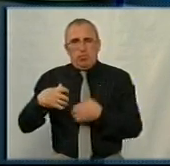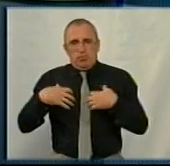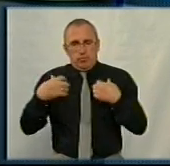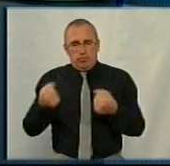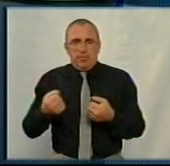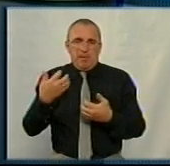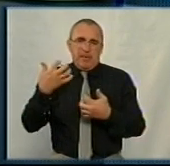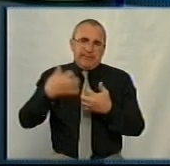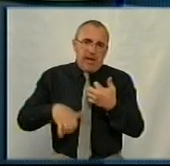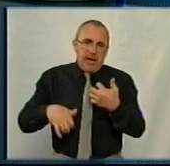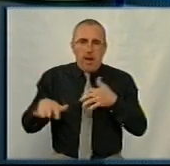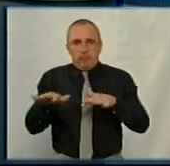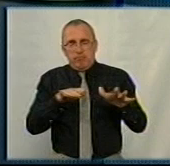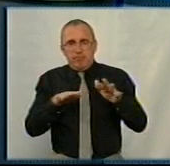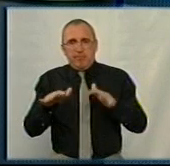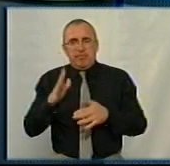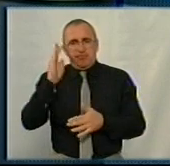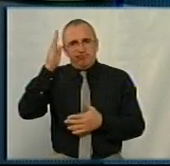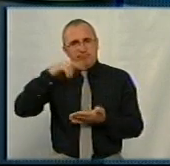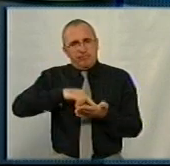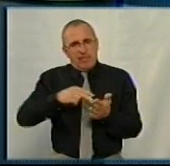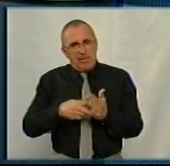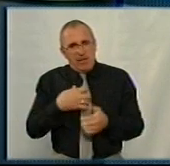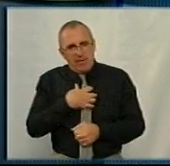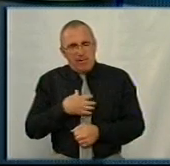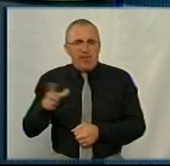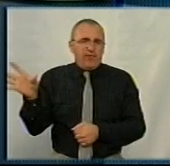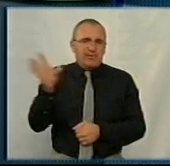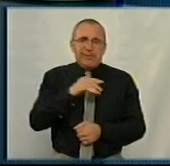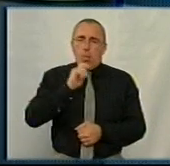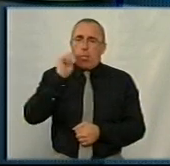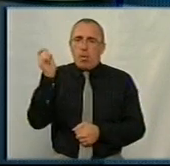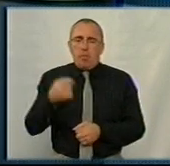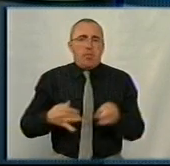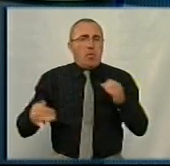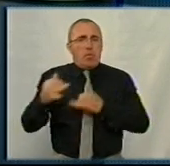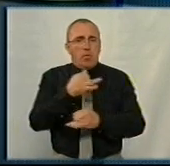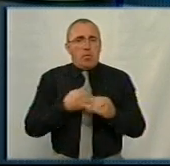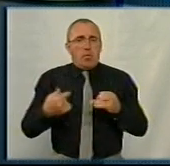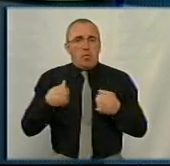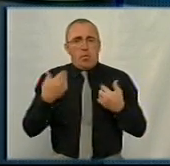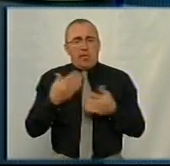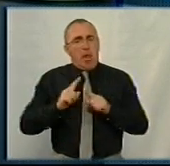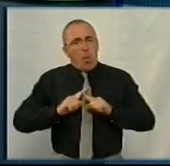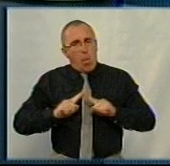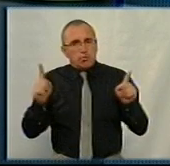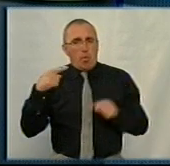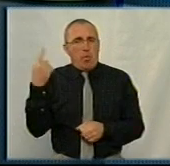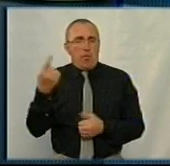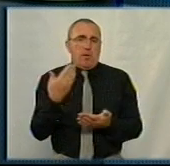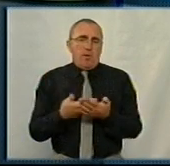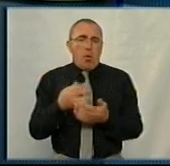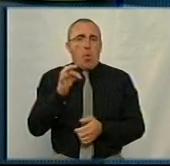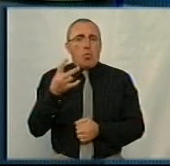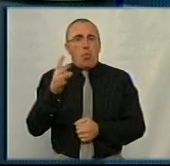середніх цифрах, стратегічна саме для всієї України. Ми говоримо про те, що в нас певні особливості є в області, наприклад,